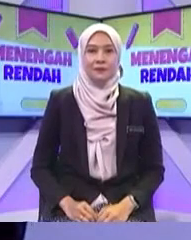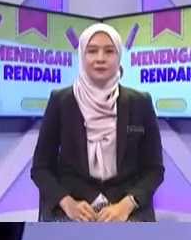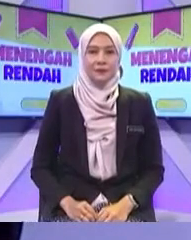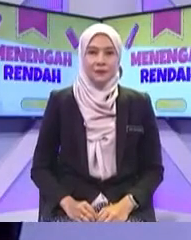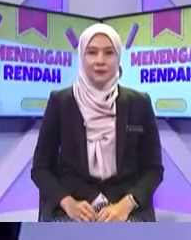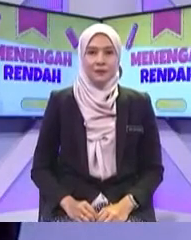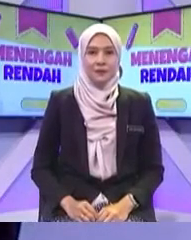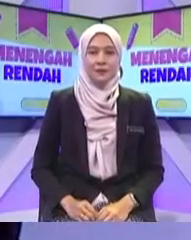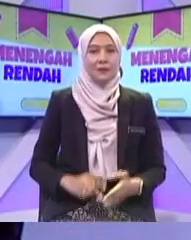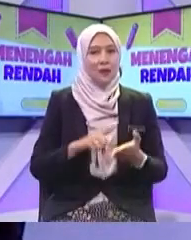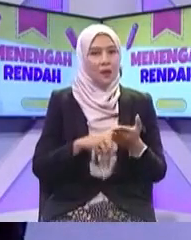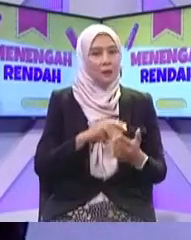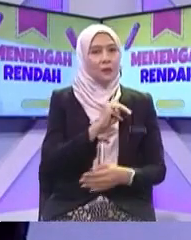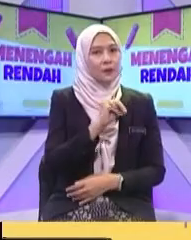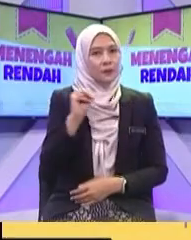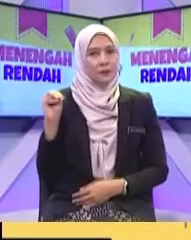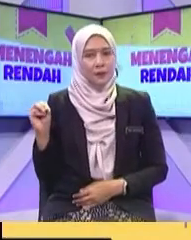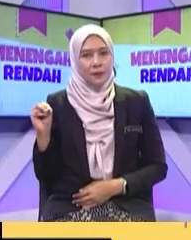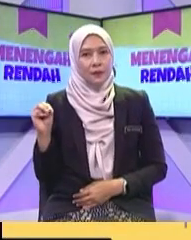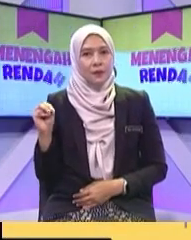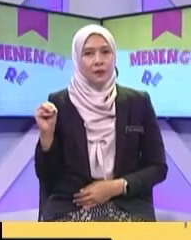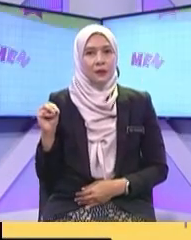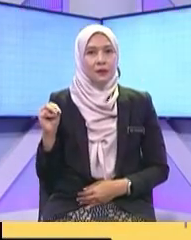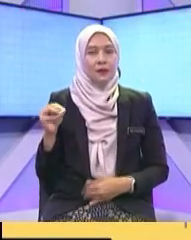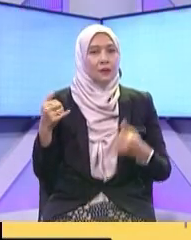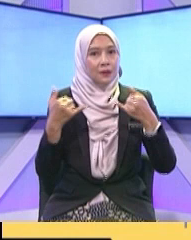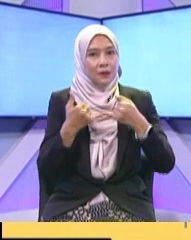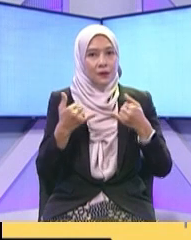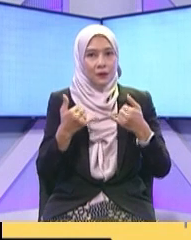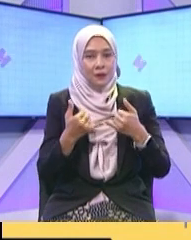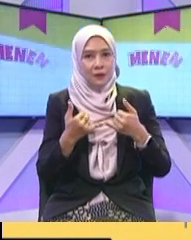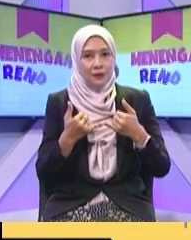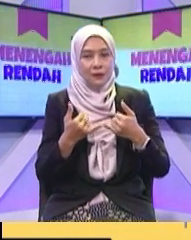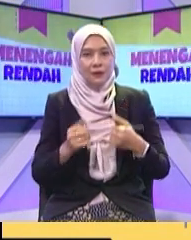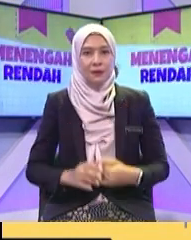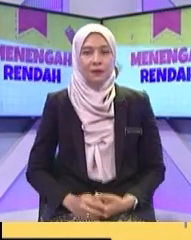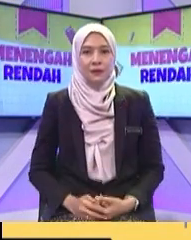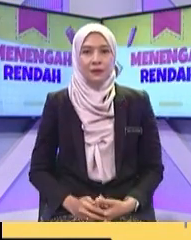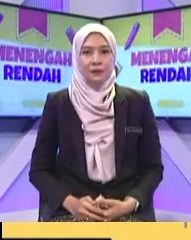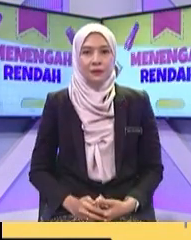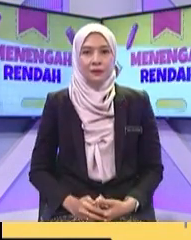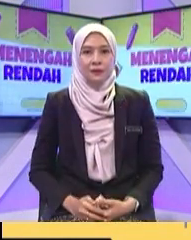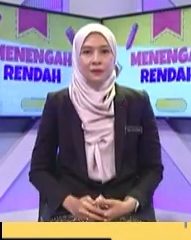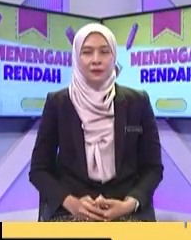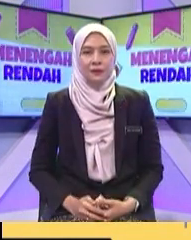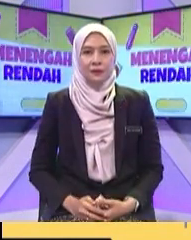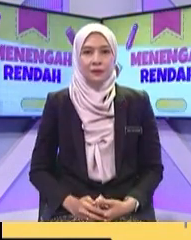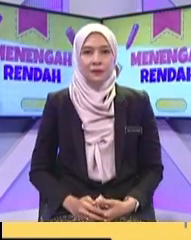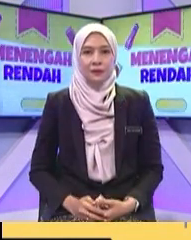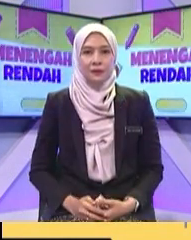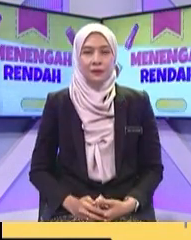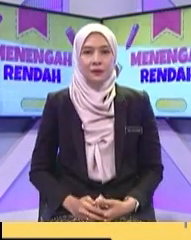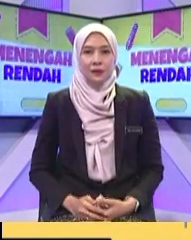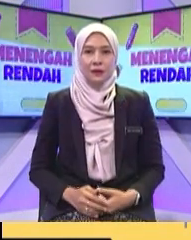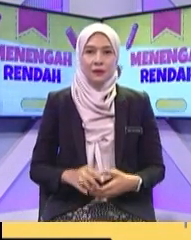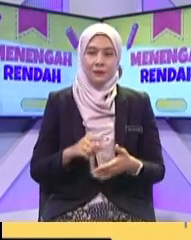interaktif Okey Memudahkan sistem Pembelajaran Haa Macam kita sekarang ni Slide ni TV KPM Didik TV